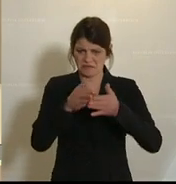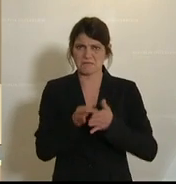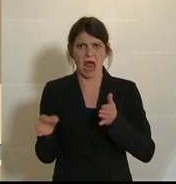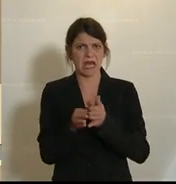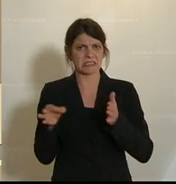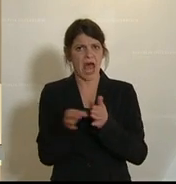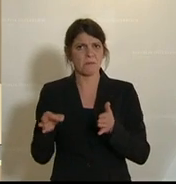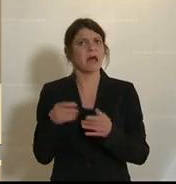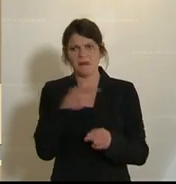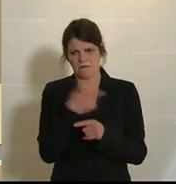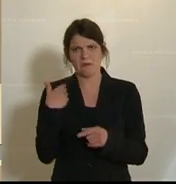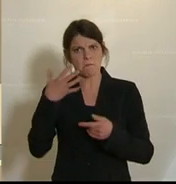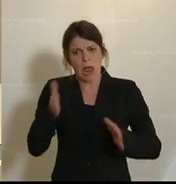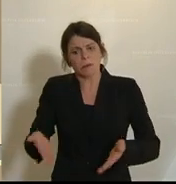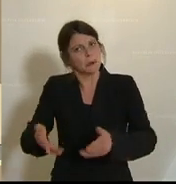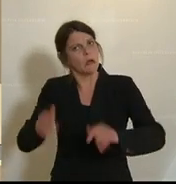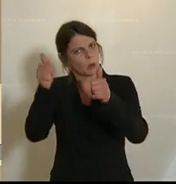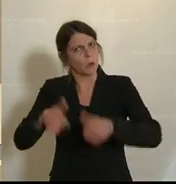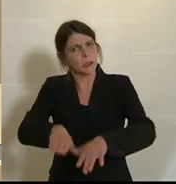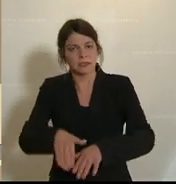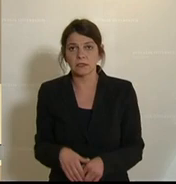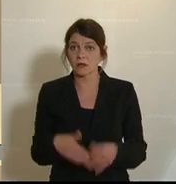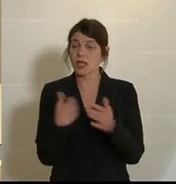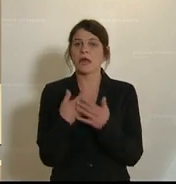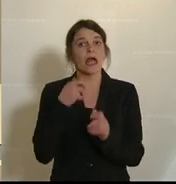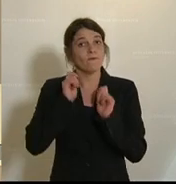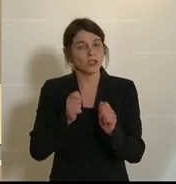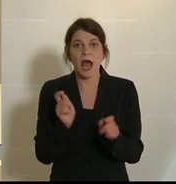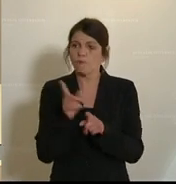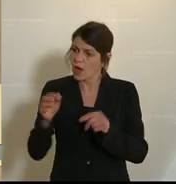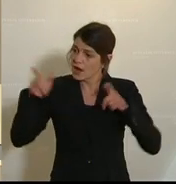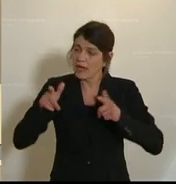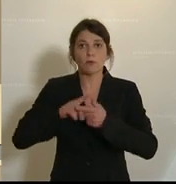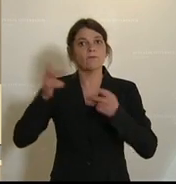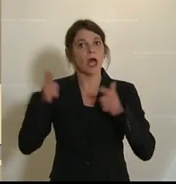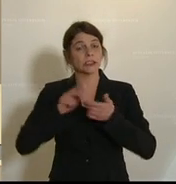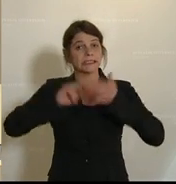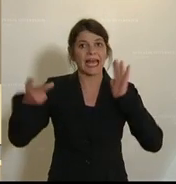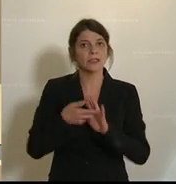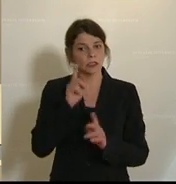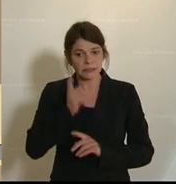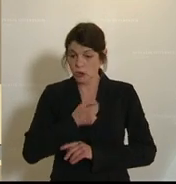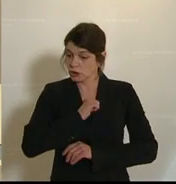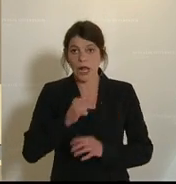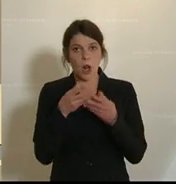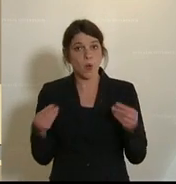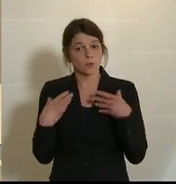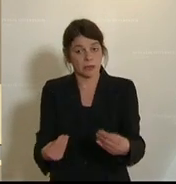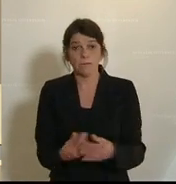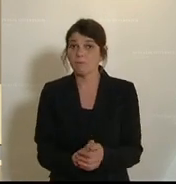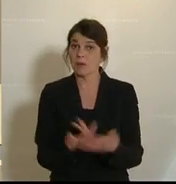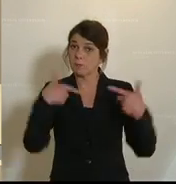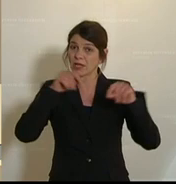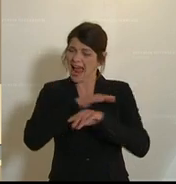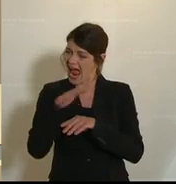befeuern diesen Vorgang auch noch. Und deshalb schlagen wir auch für die Event- und Veranstaltungstechnik eine Freeze-Lösung vor. Das bedeutet,